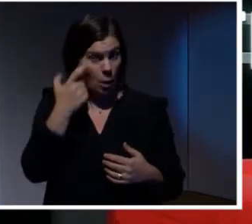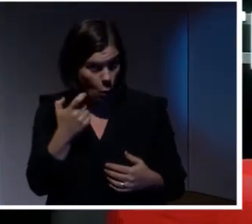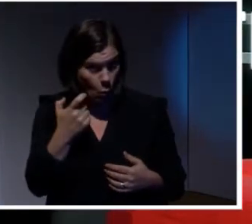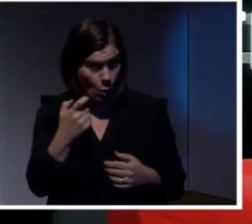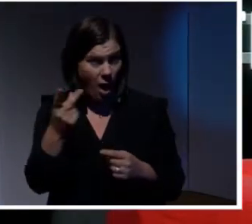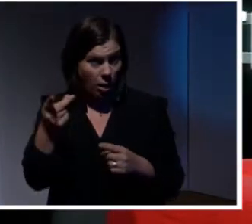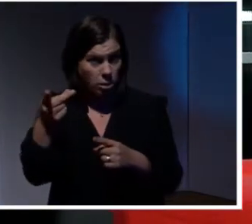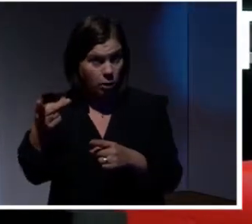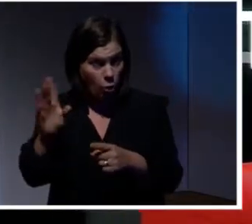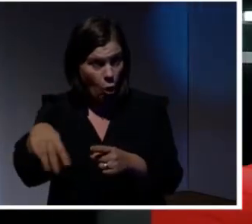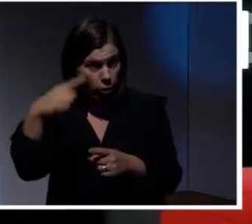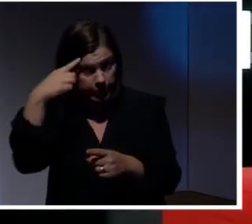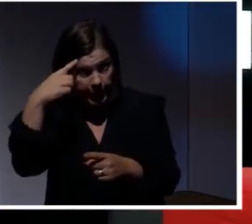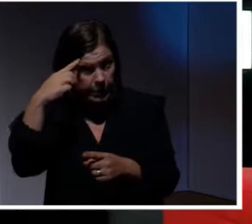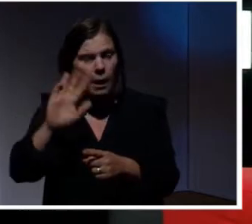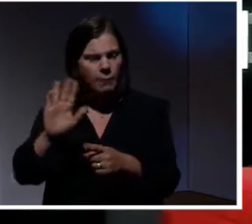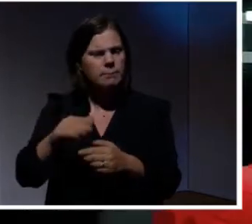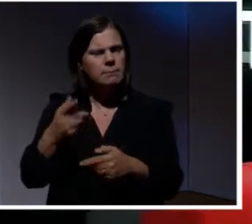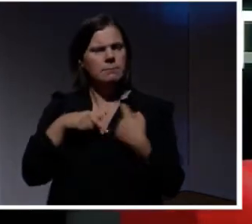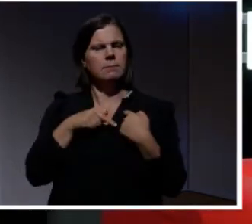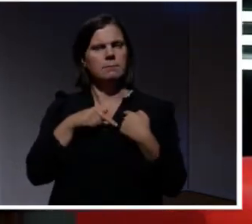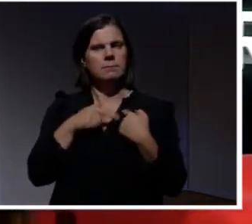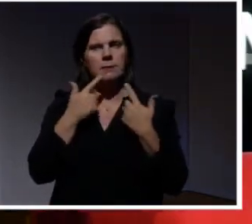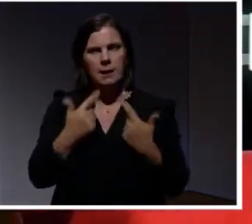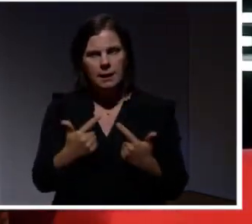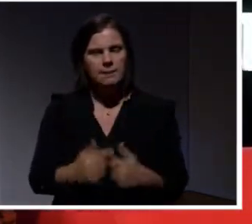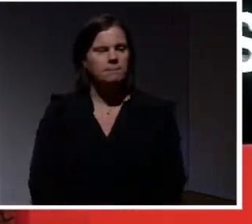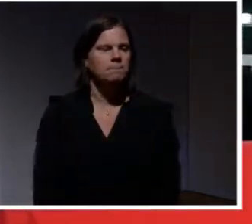annan har tänkt. Det vill vi inte. Tack.